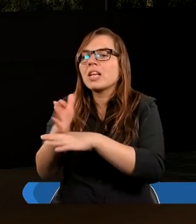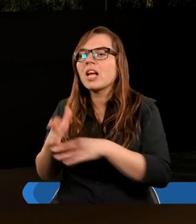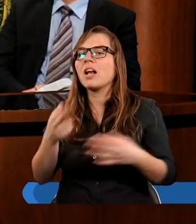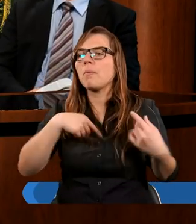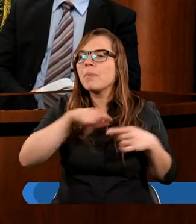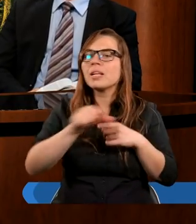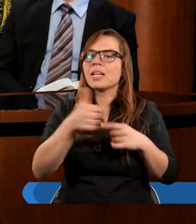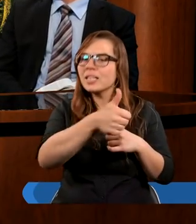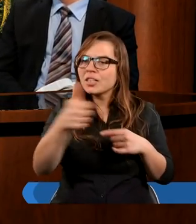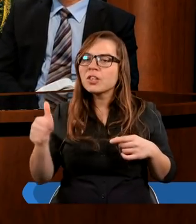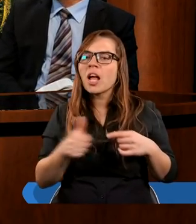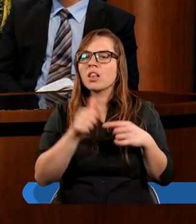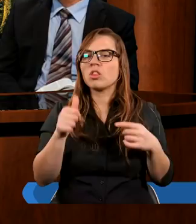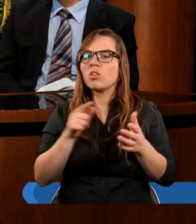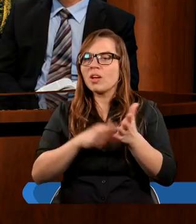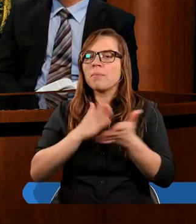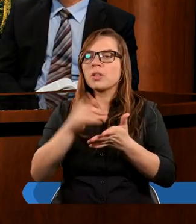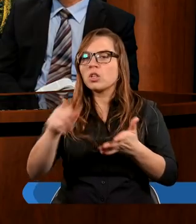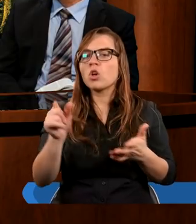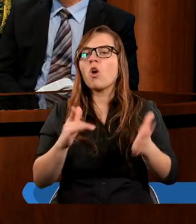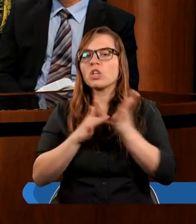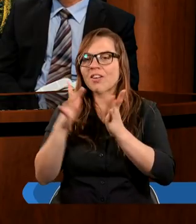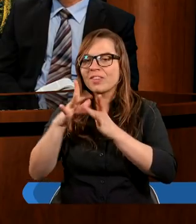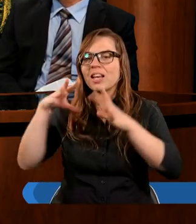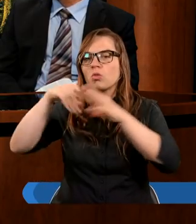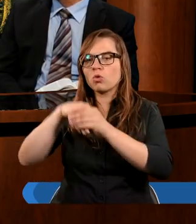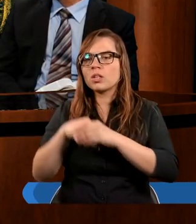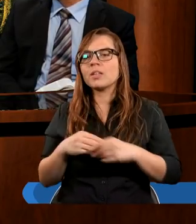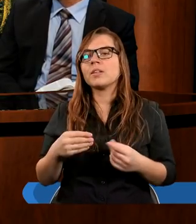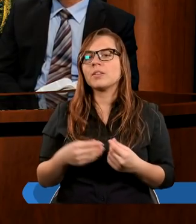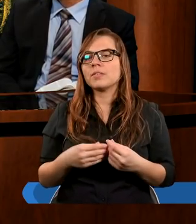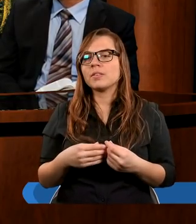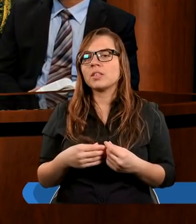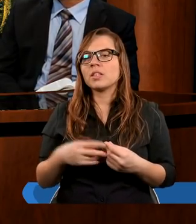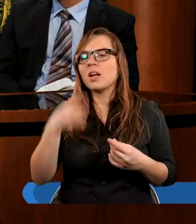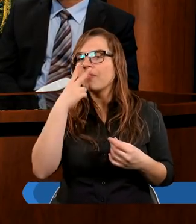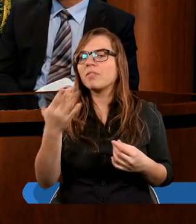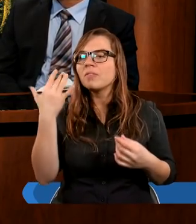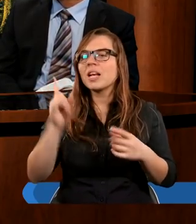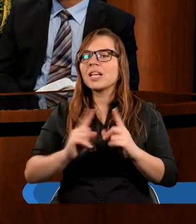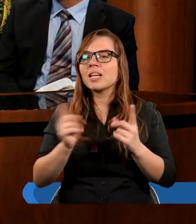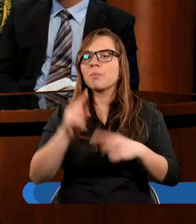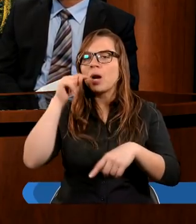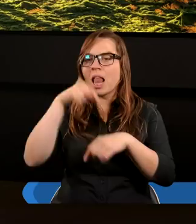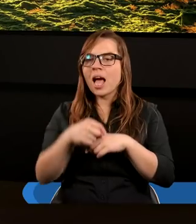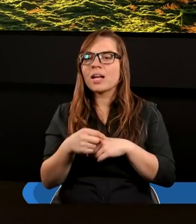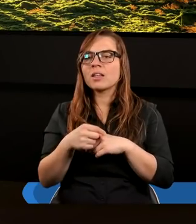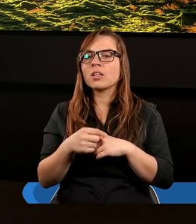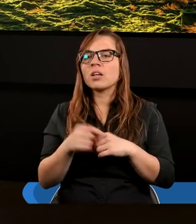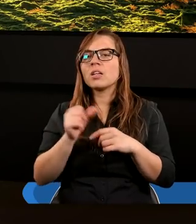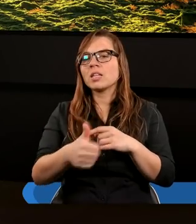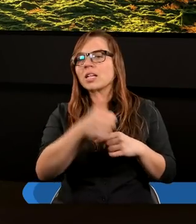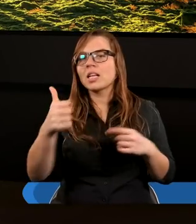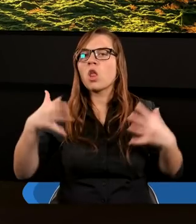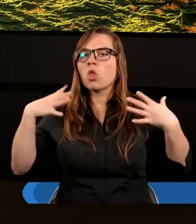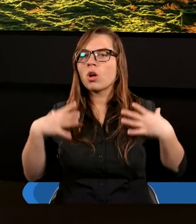My jesteśmy wtedy jedną. Właśnie w Chrystusie Jezusie. No ja tu widzę wiele symboli i wiele takich lekcji, gdzie jest